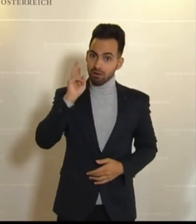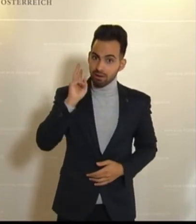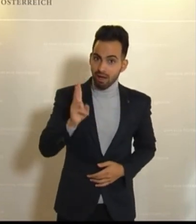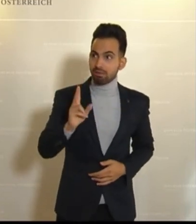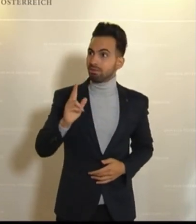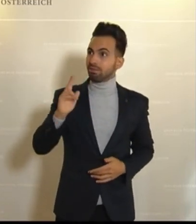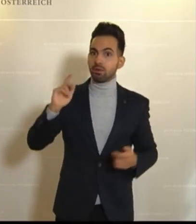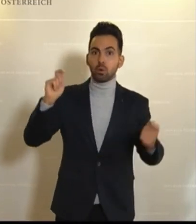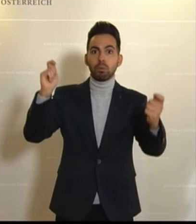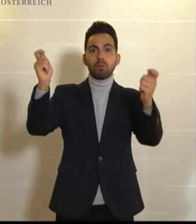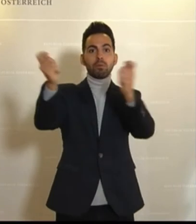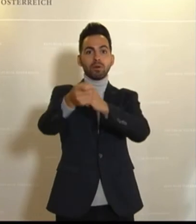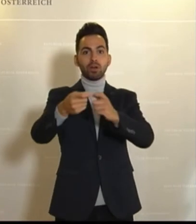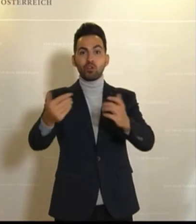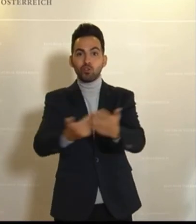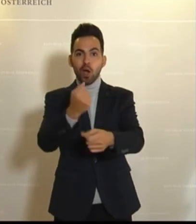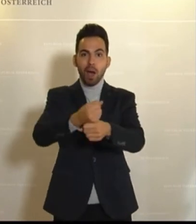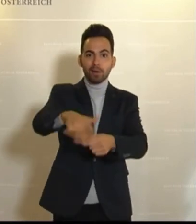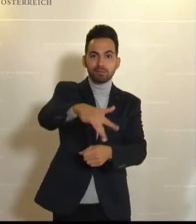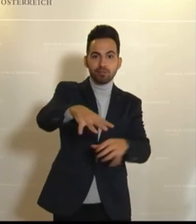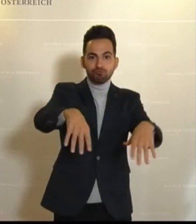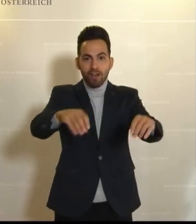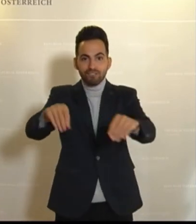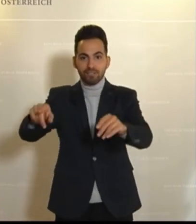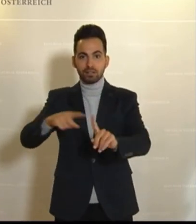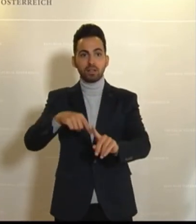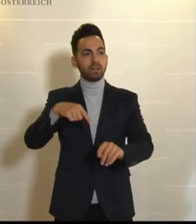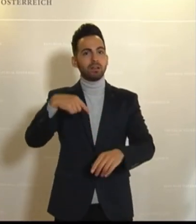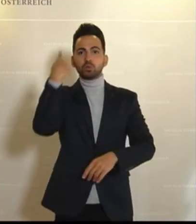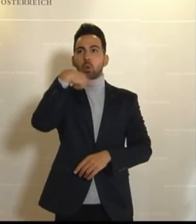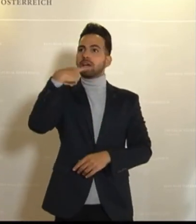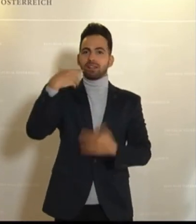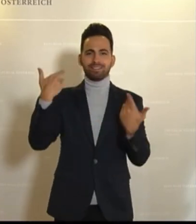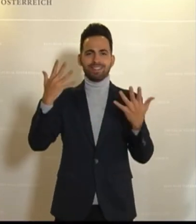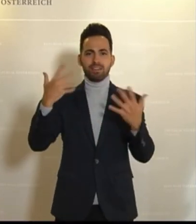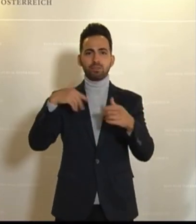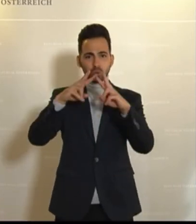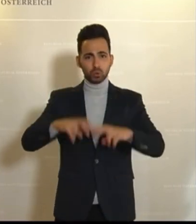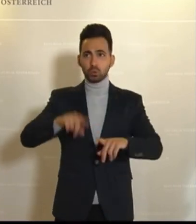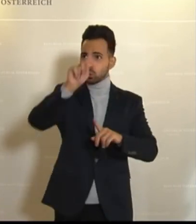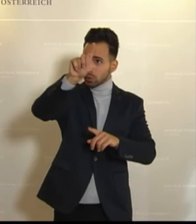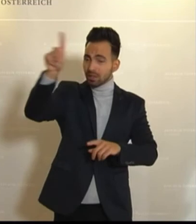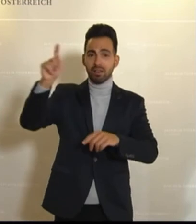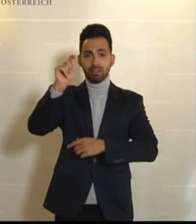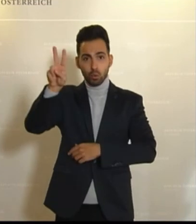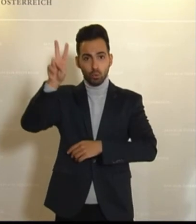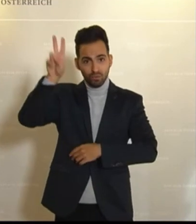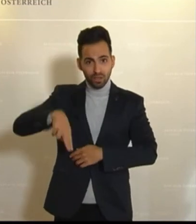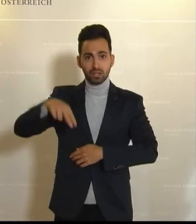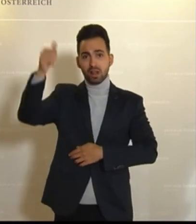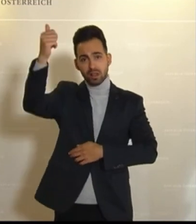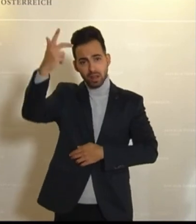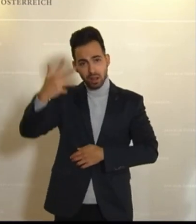Wandel vollziehen in neue Arbeitsplätze. Und es ist nicht einfach nur eine Sonntagsrede, sondern da gibt es Studien von einer TU Wien abwärts